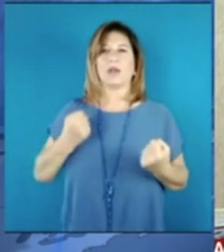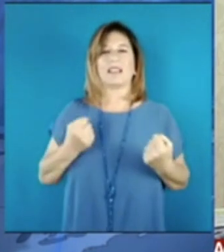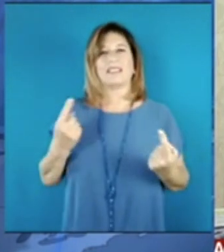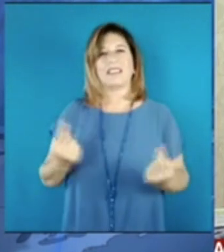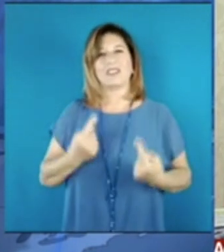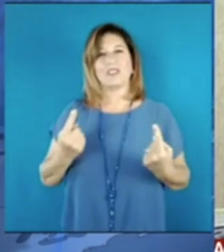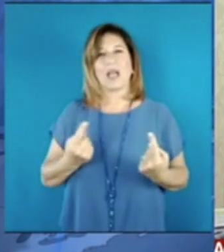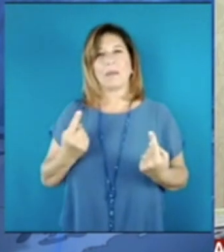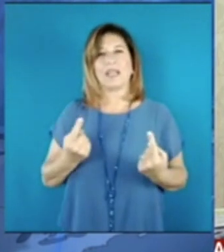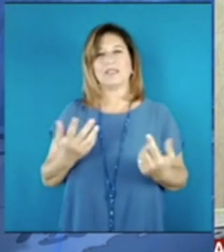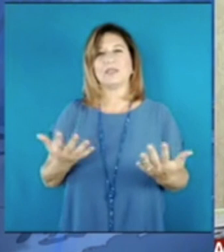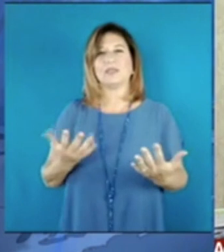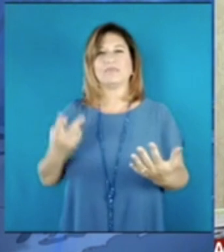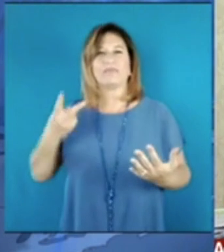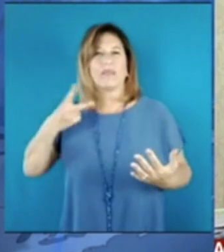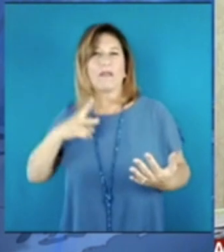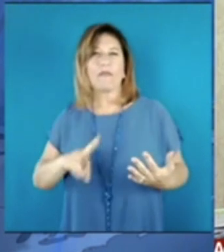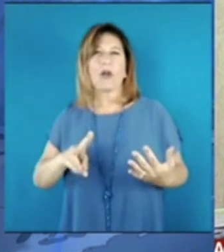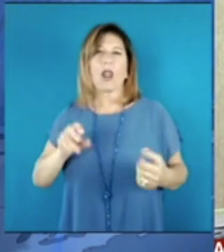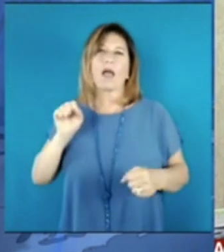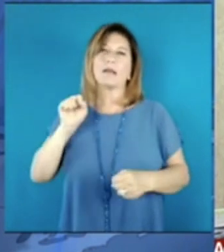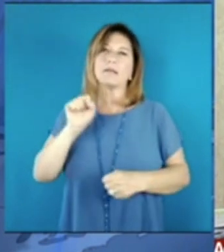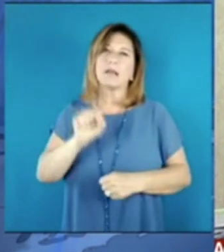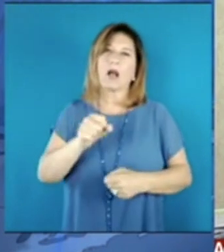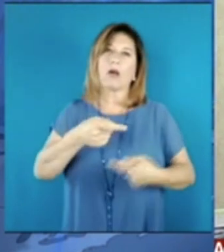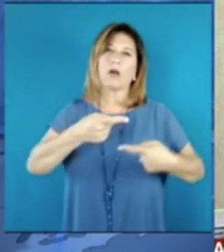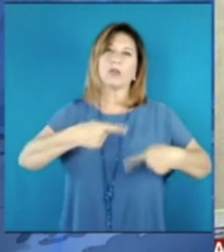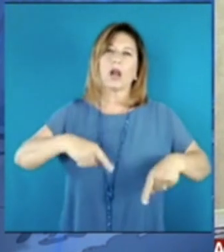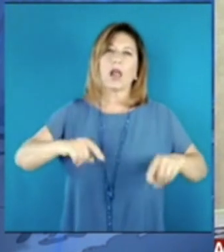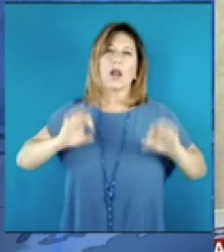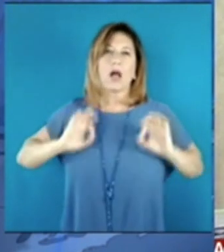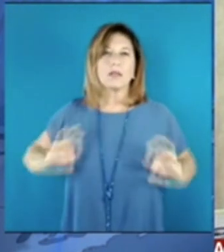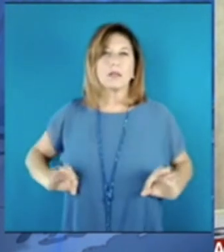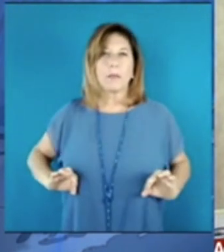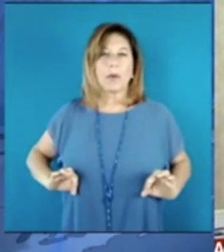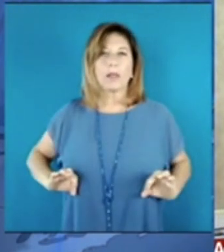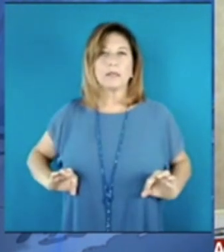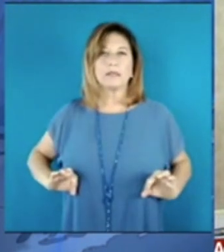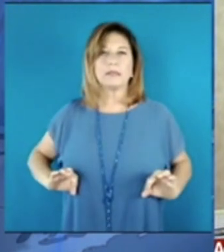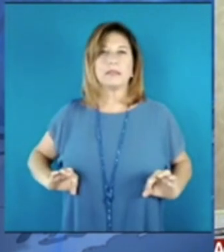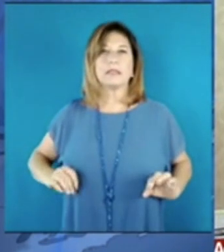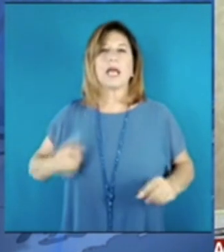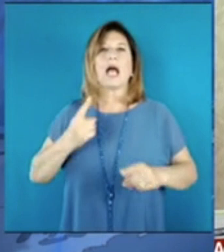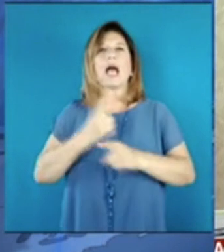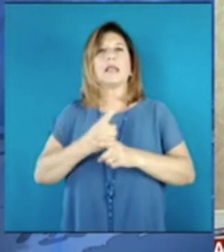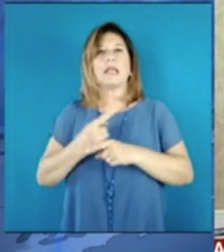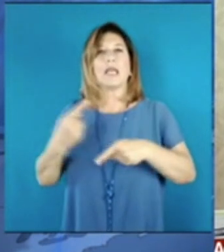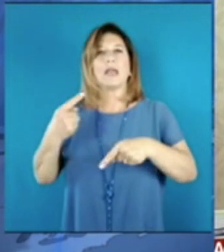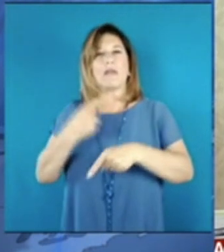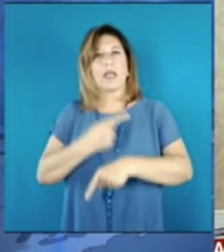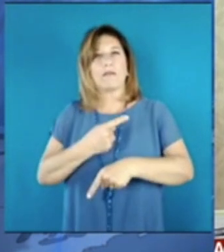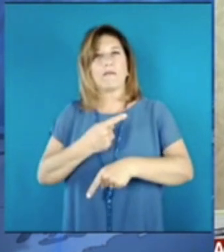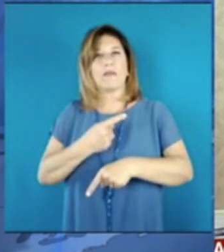di violenza nei confronti delle nostre forze di polizia, a cui deve andare non soltanto